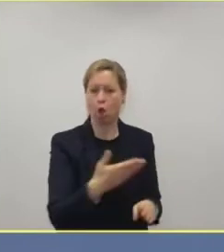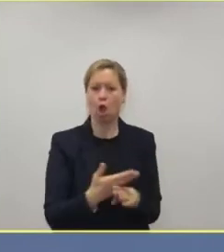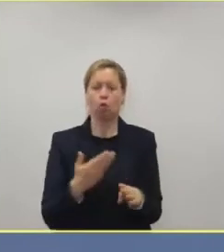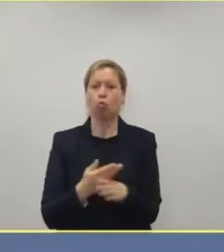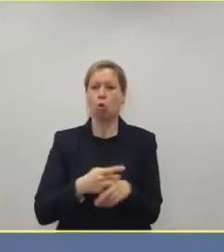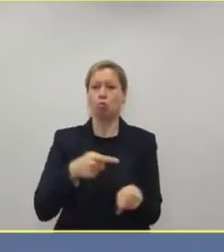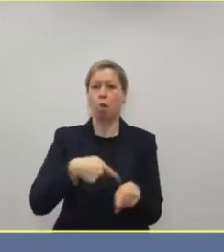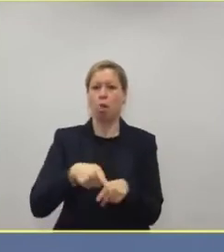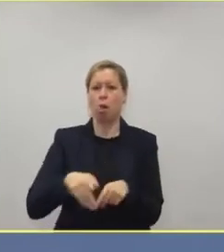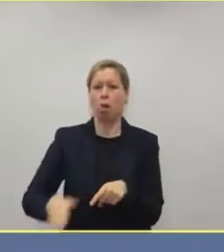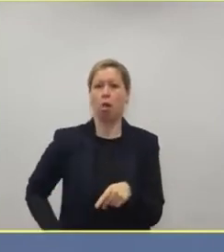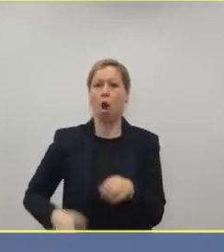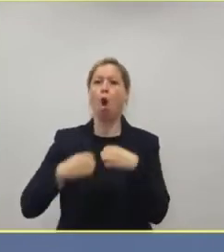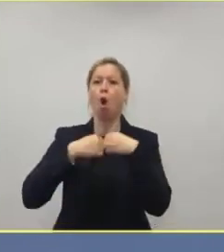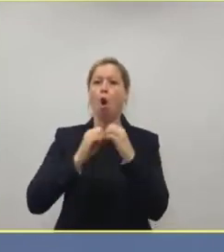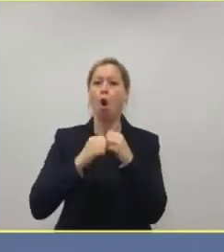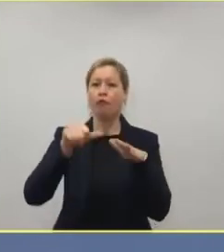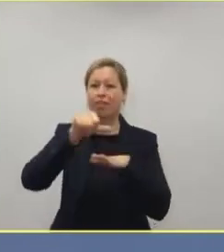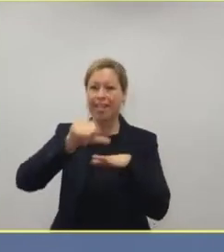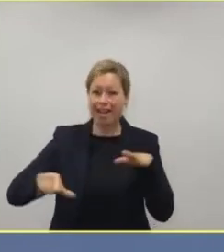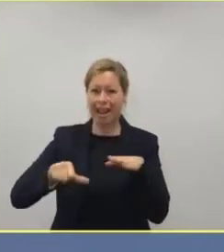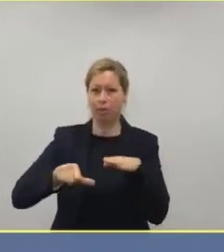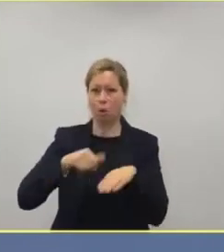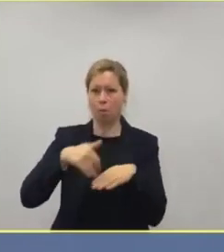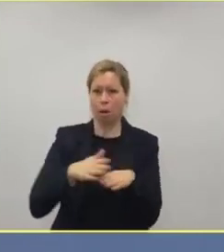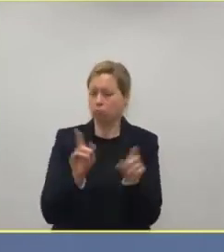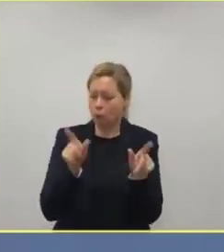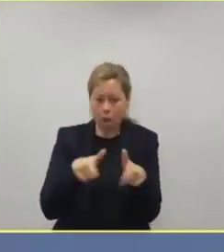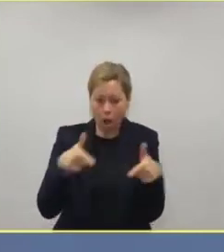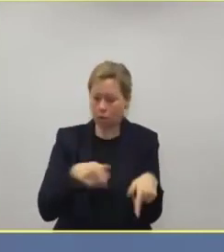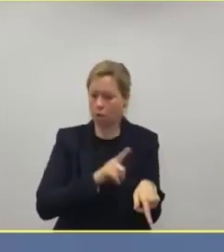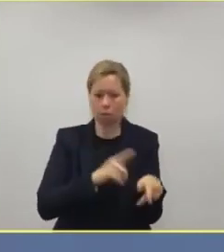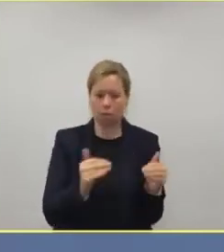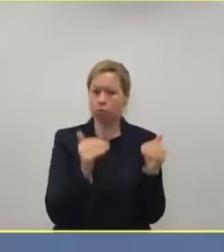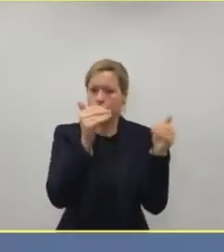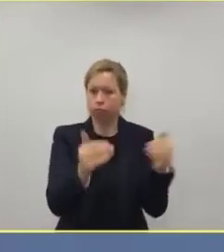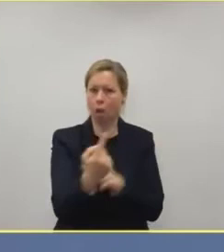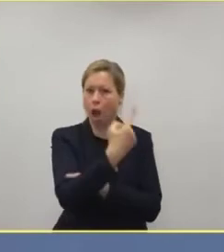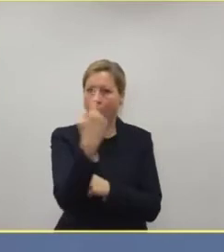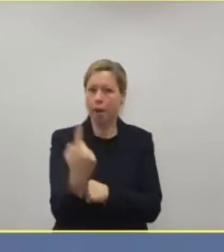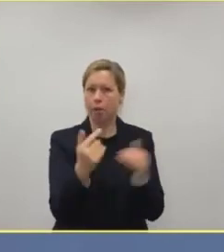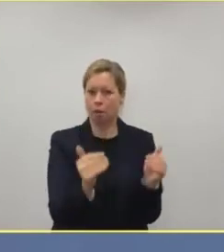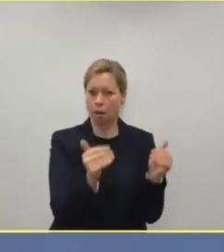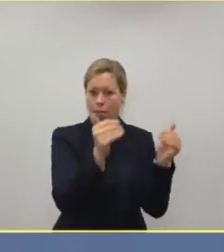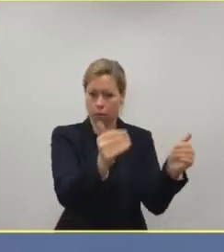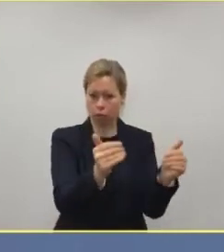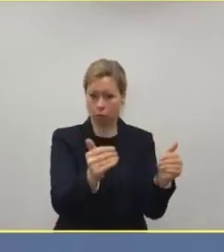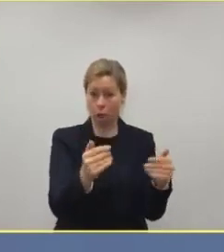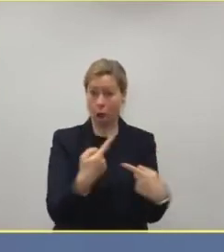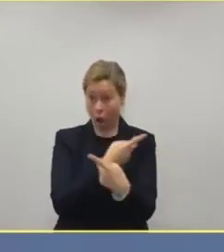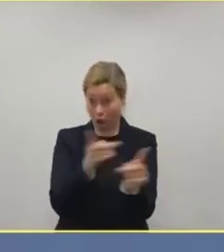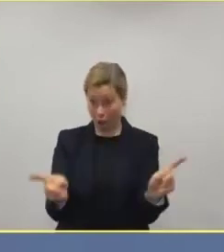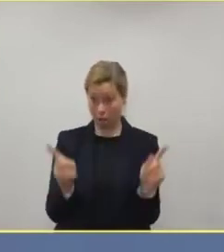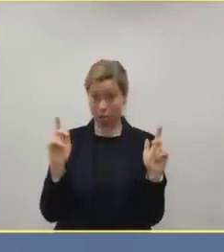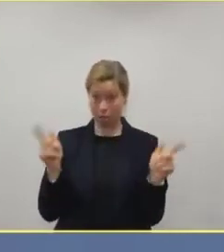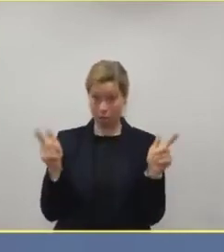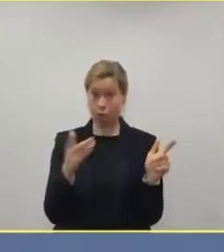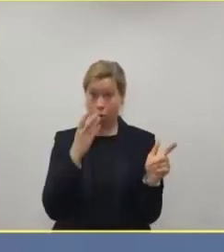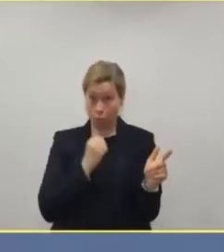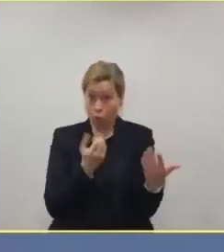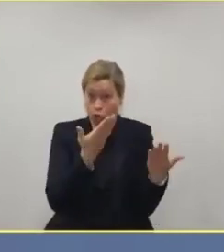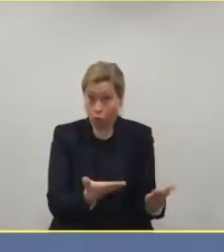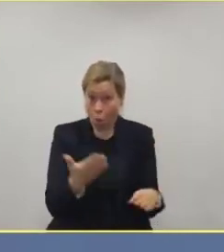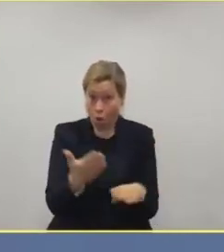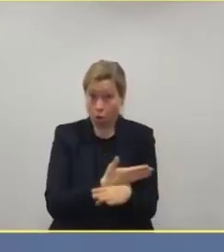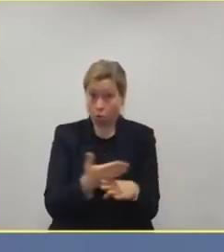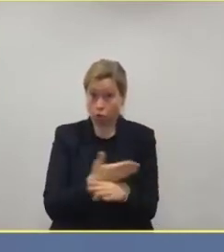Hüftgelenksoperationen oder sonst alle Operationen, die nicht eilig sind, die können wir erst mal ein Jahr aussetzen. Wenn wir das wollen als Gesellschaft, dann können wir das so machen. Aber